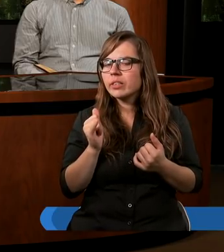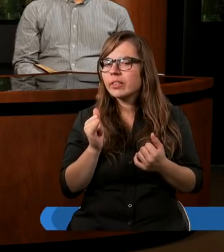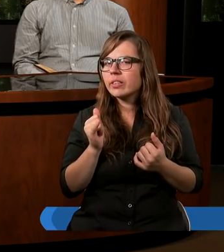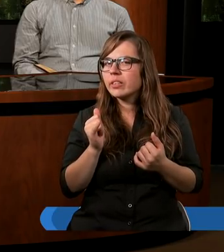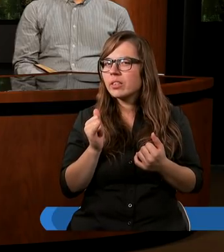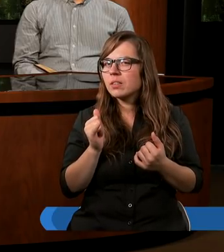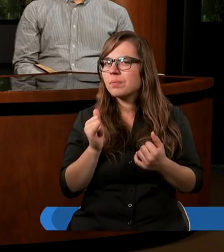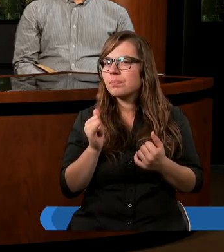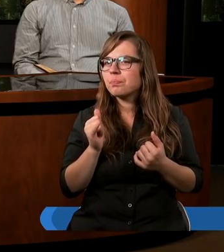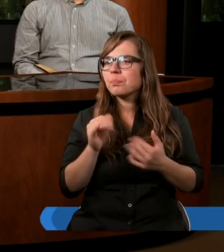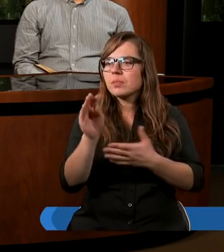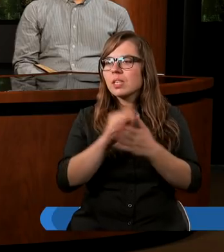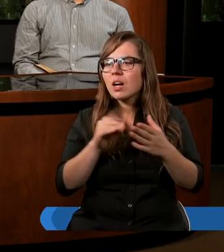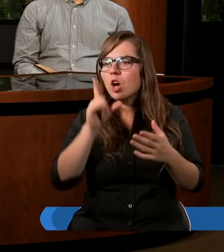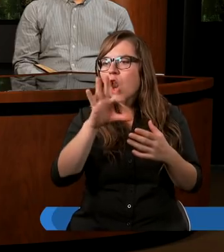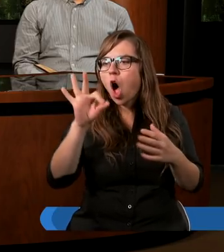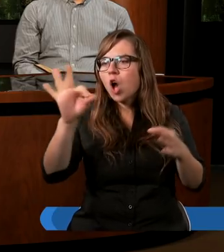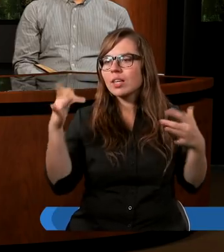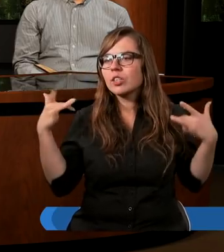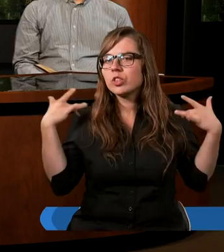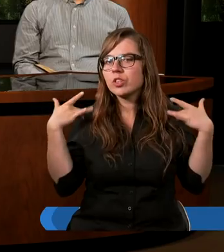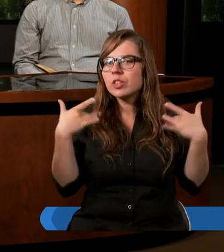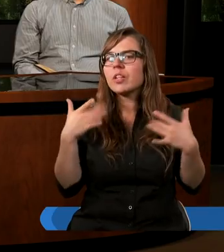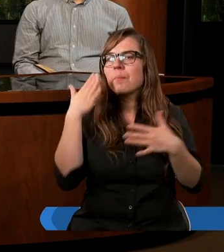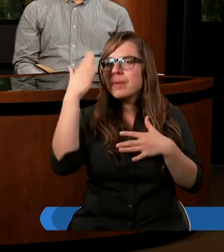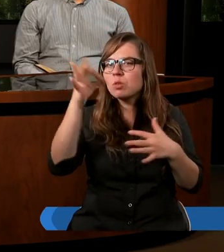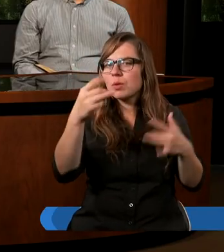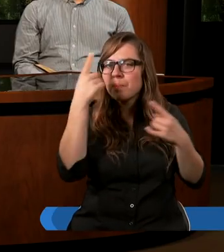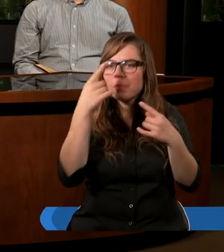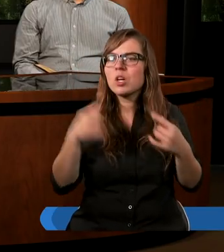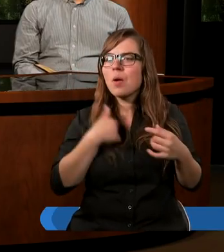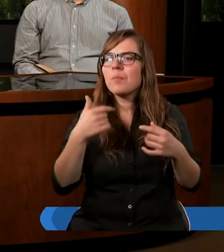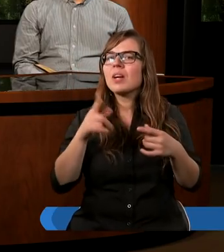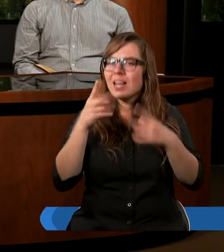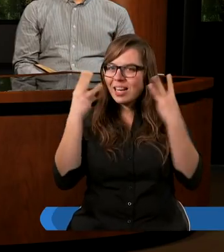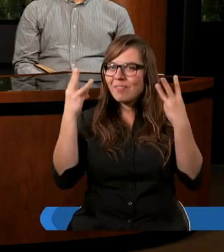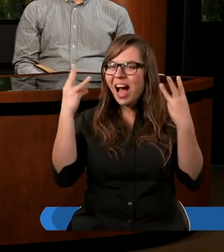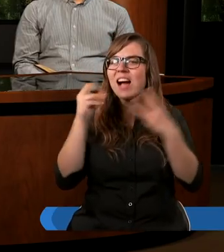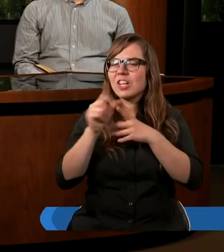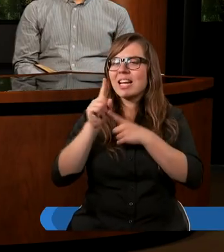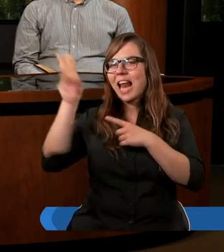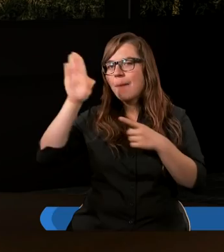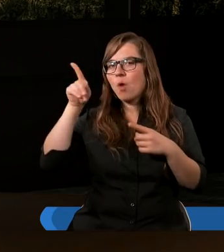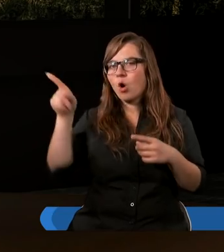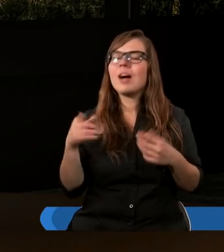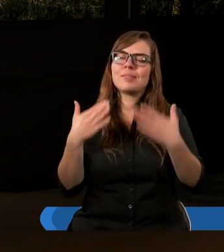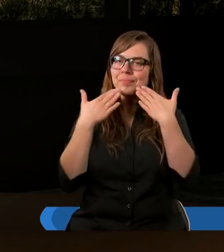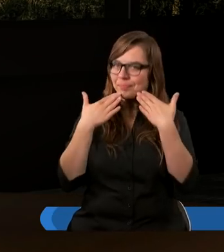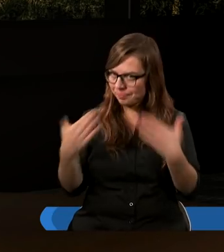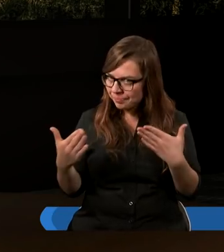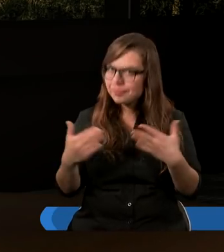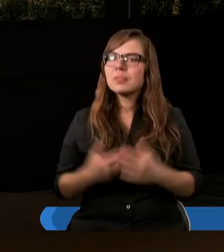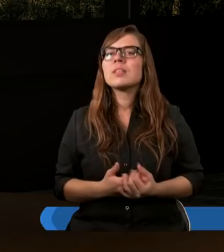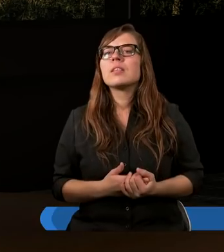i ich los i ich tutaj przyszłość jest dla niego najcenniejsza. Dziękuję bardzo.